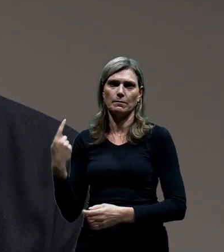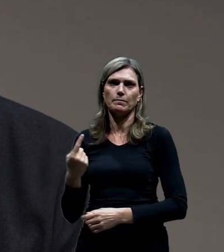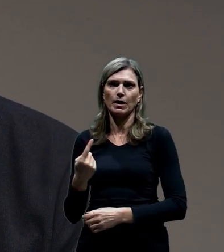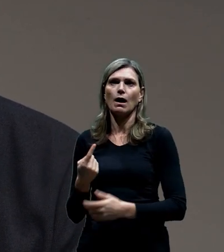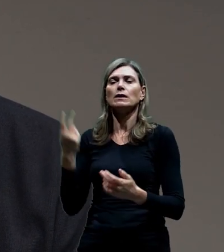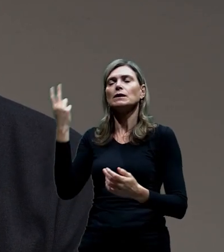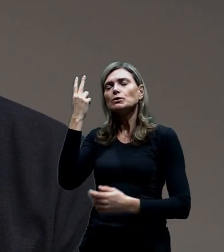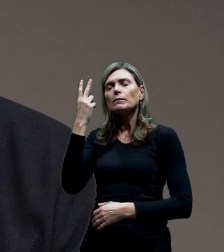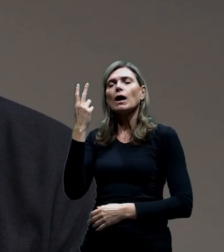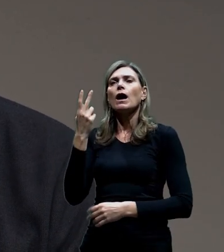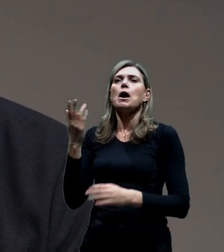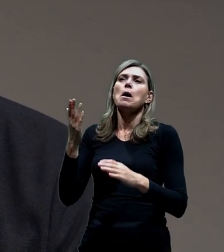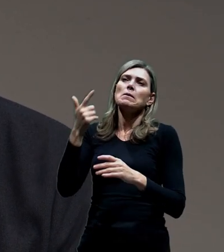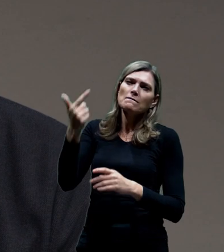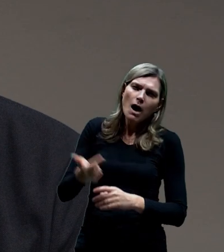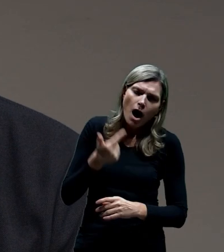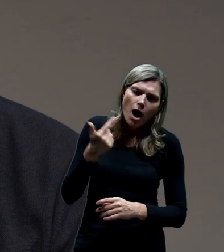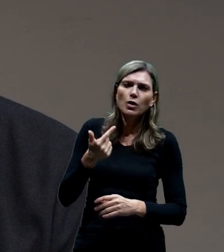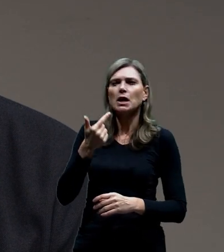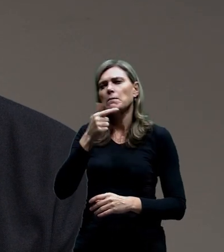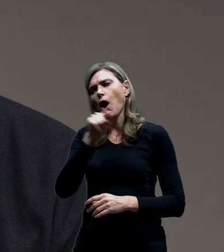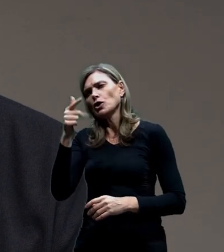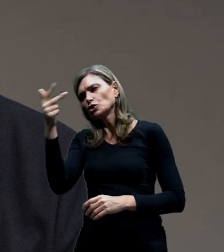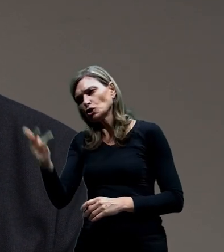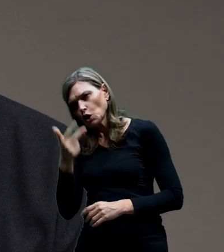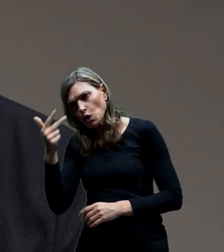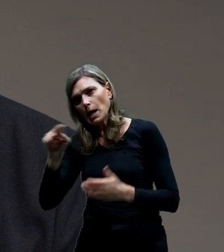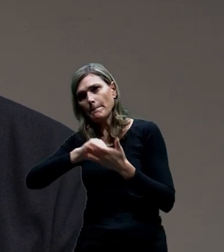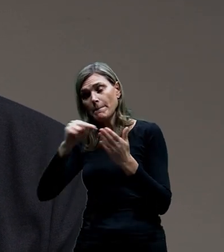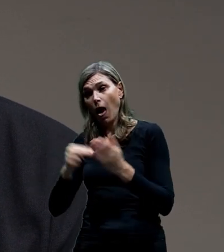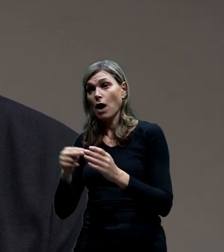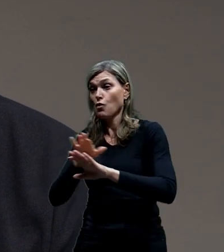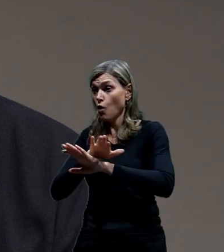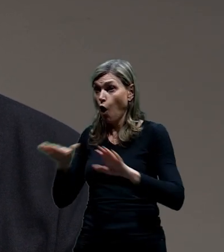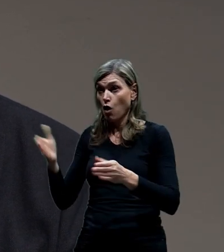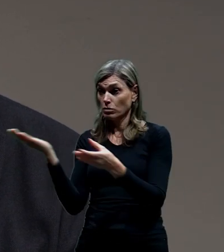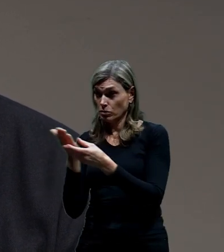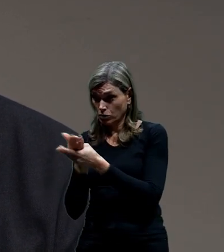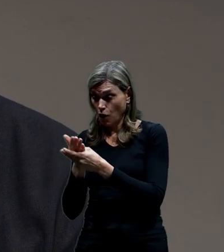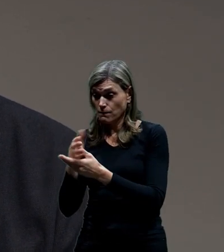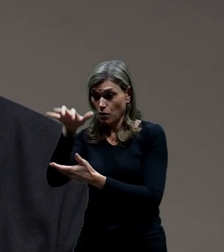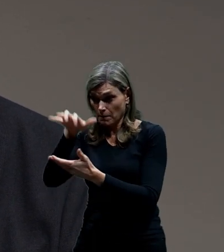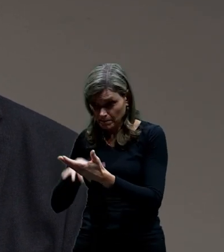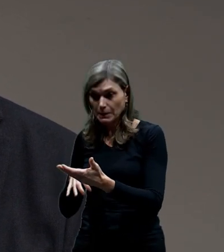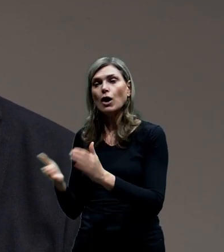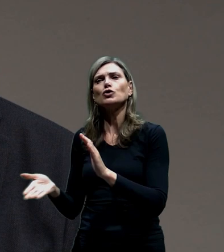za nějaké dva, dva a půl roku až tři roky chceme odevzdat dokumentaci pro územní rozhodnotí.